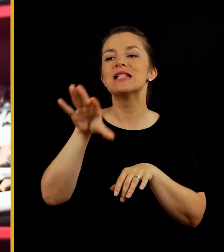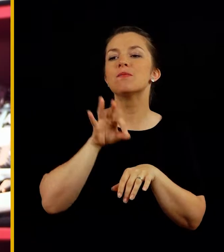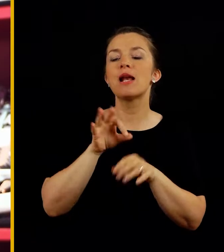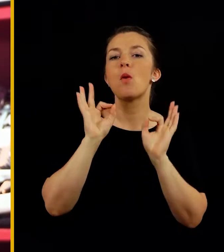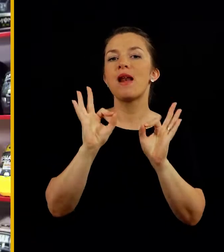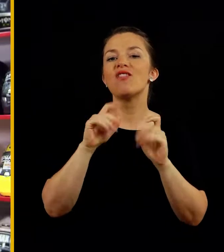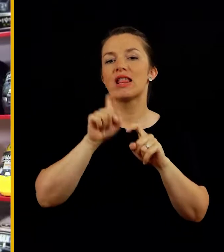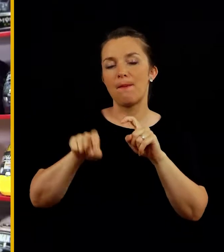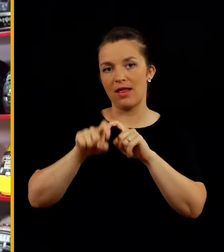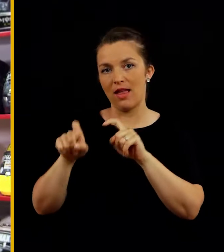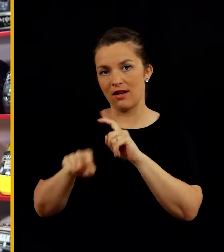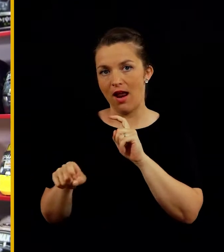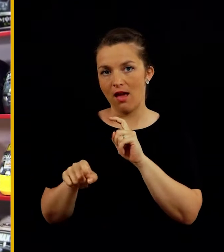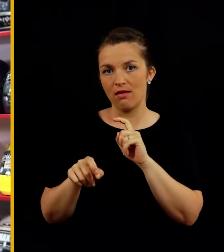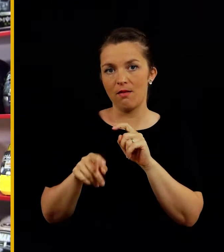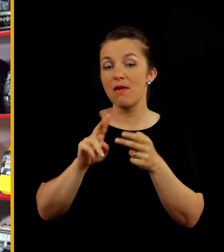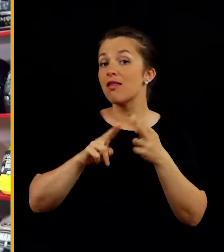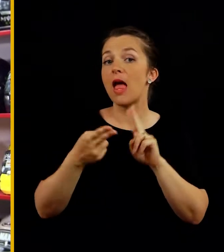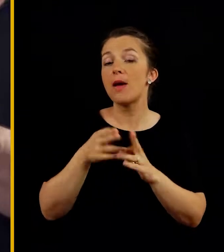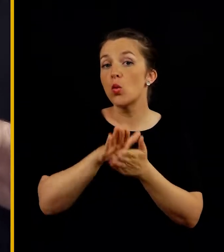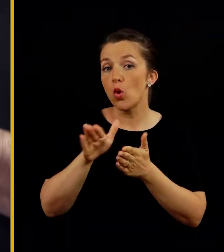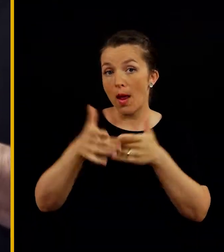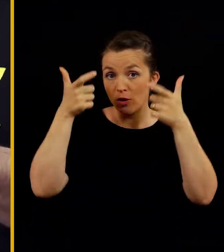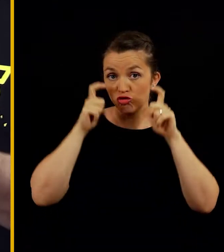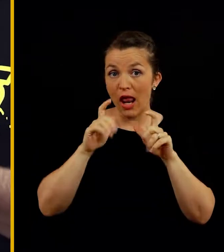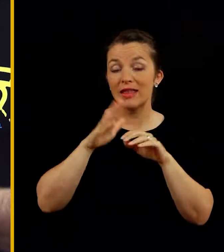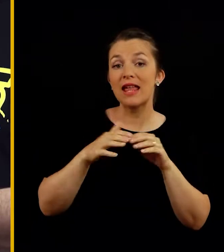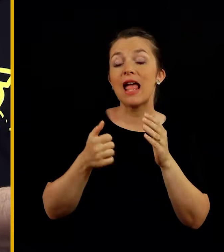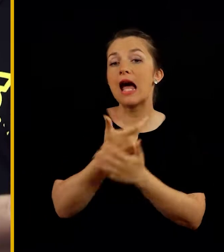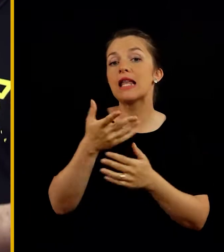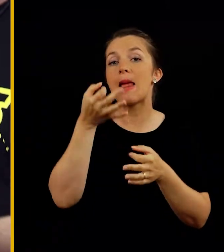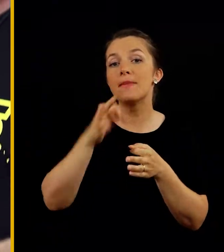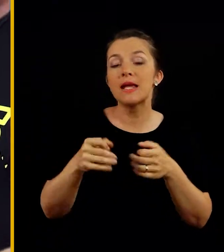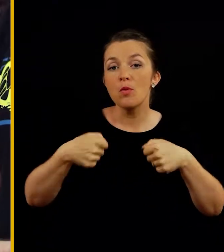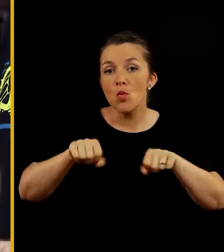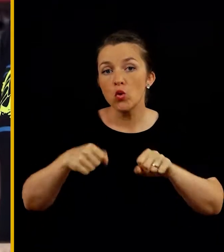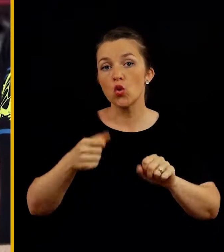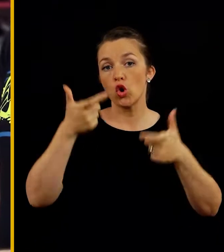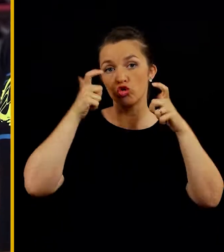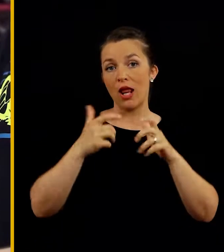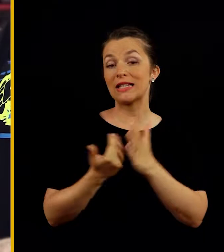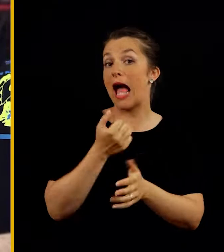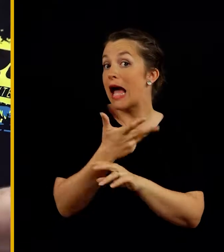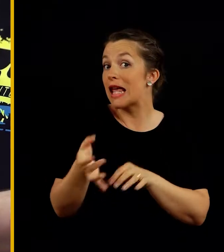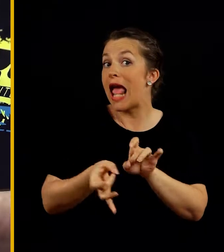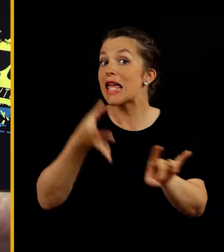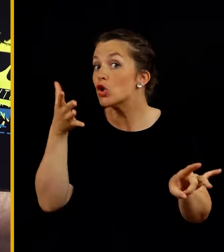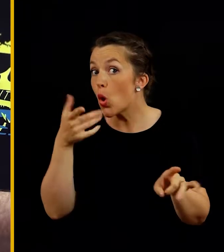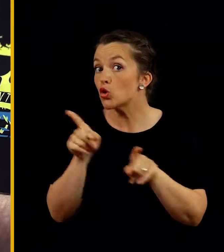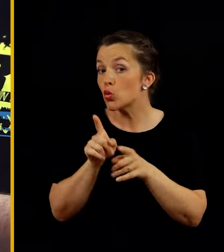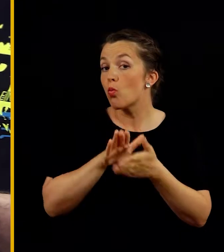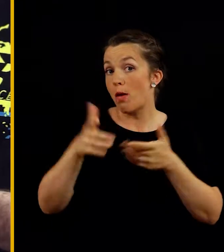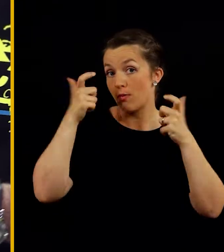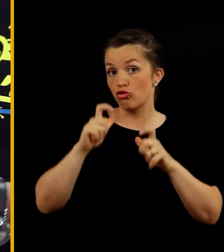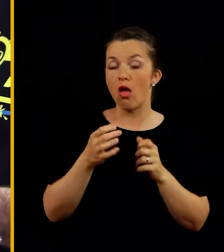izberemo pravilne materiale. Skratka, namen uporabe čelade, na kterem tipu motorja čelada uporabljamo, za ktere hitrosti